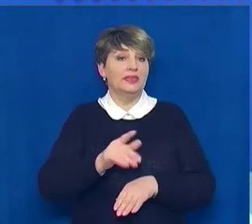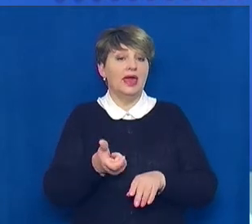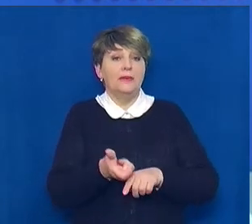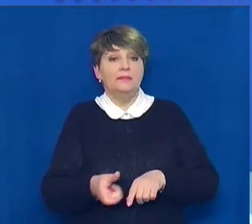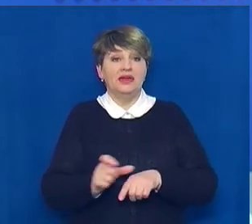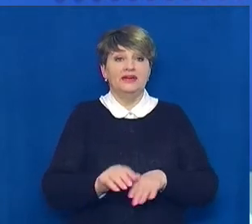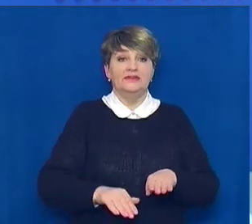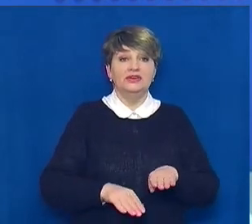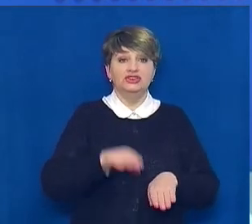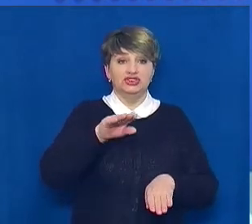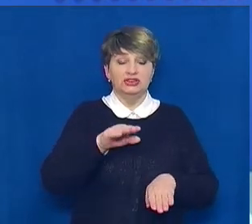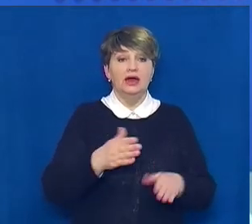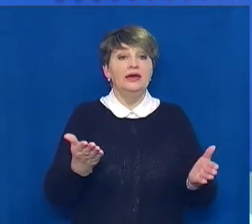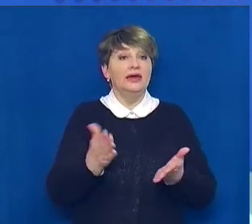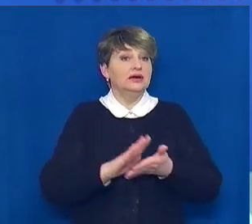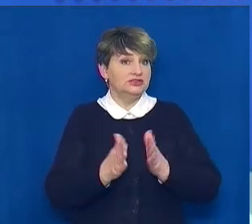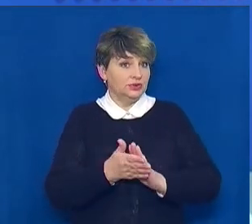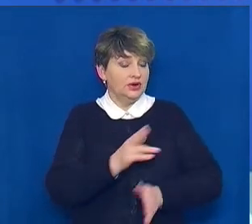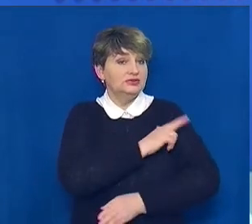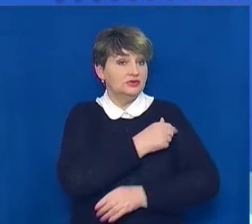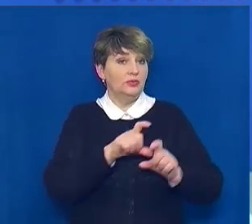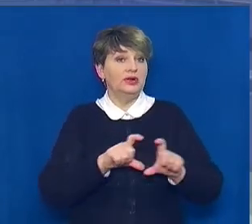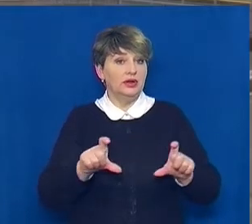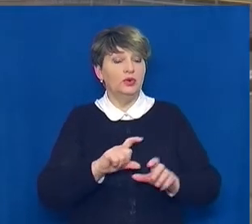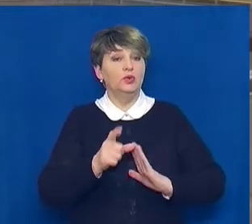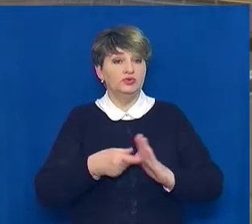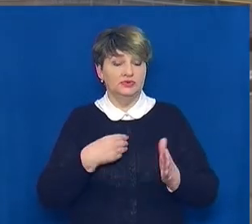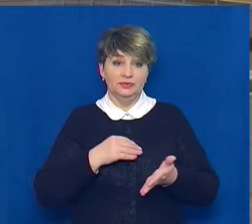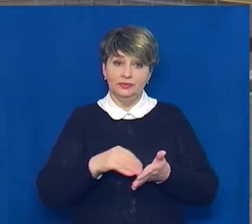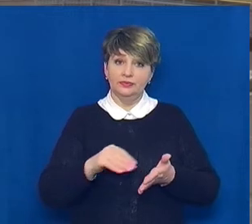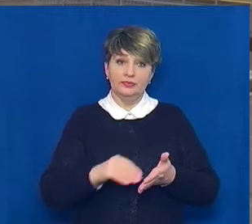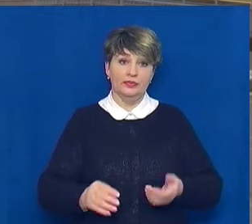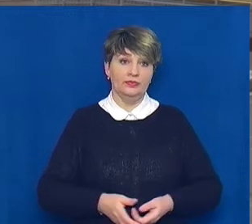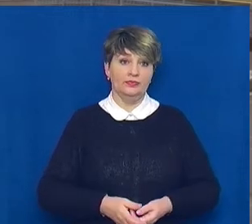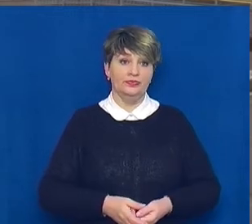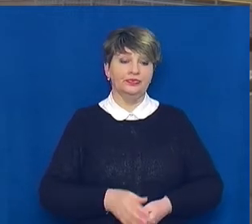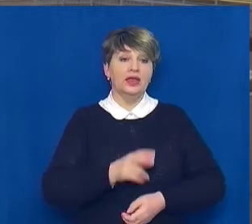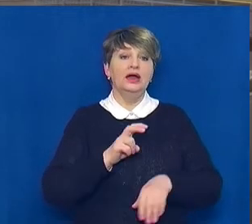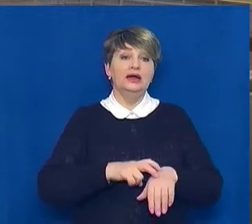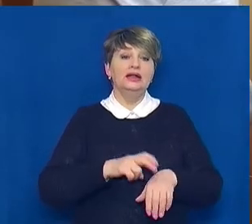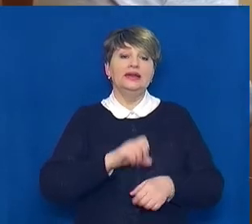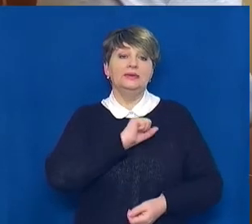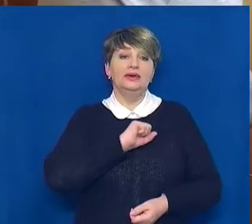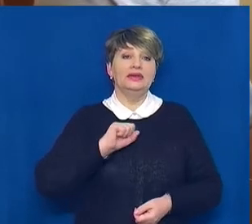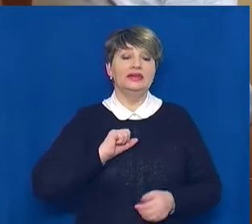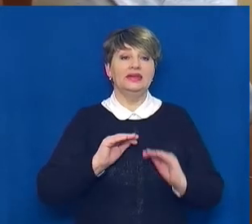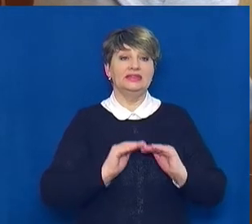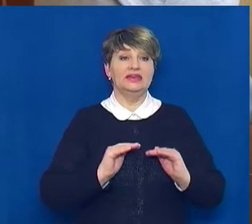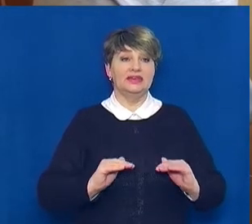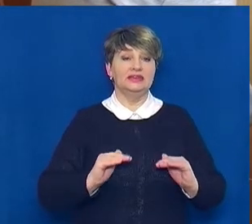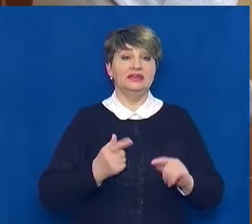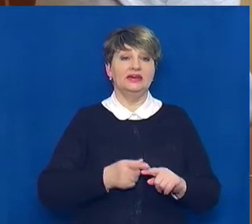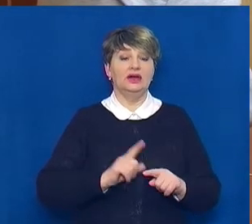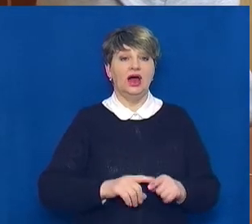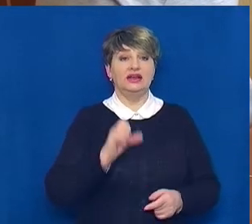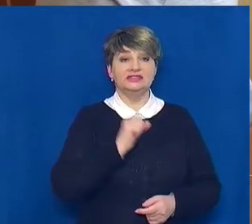ситуація у поліклініках, дізнавалась Юлія Норовкова. Лікар-педіатр дитячої амбулаторії Олександр